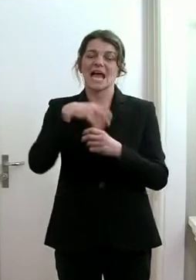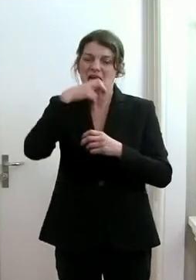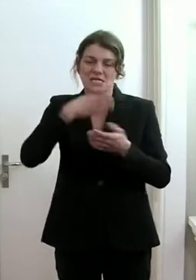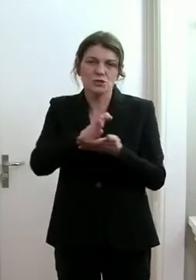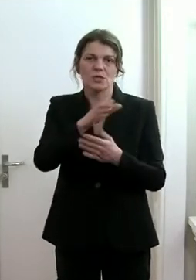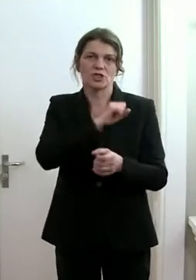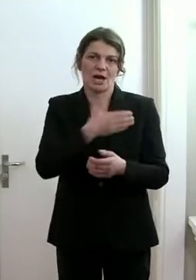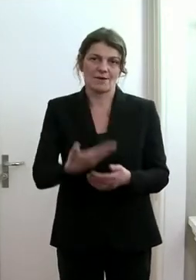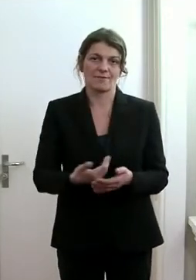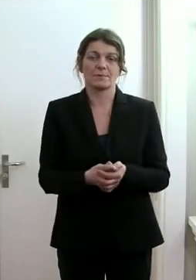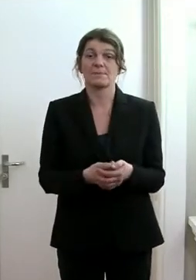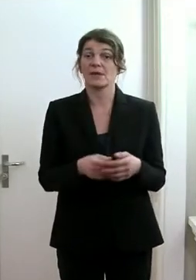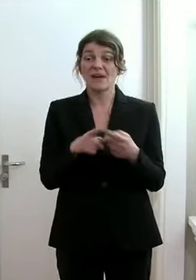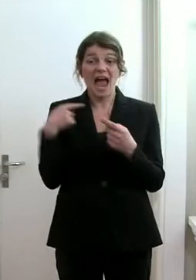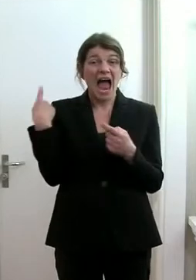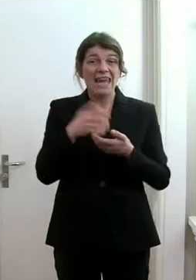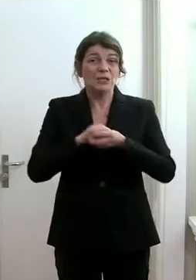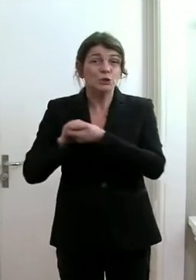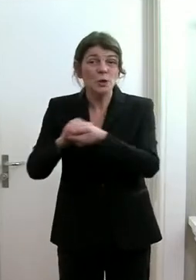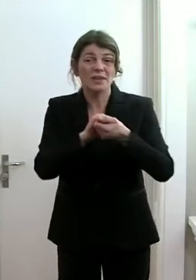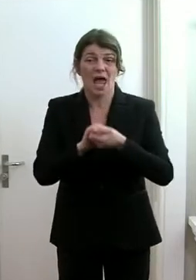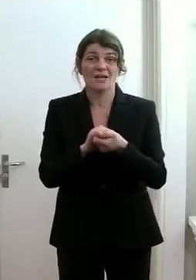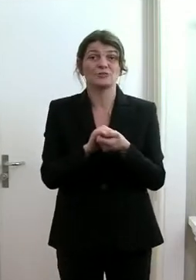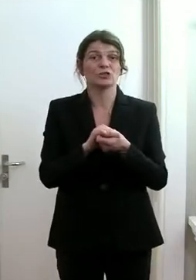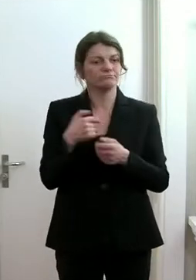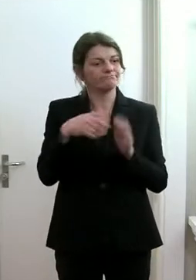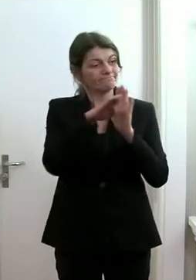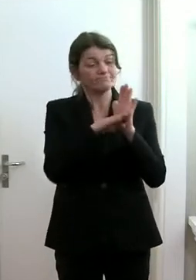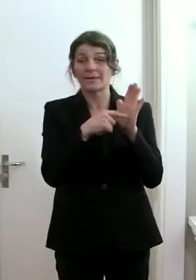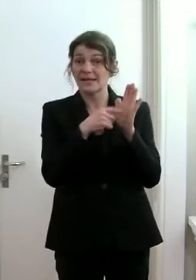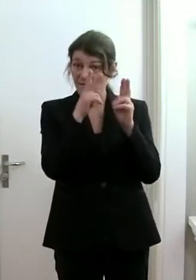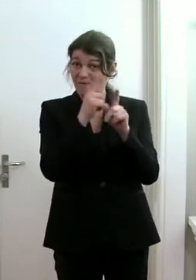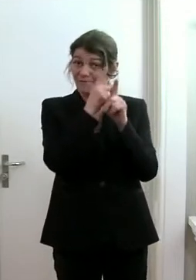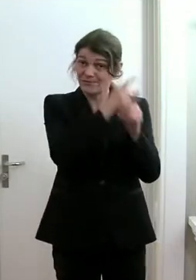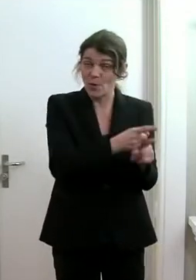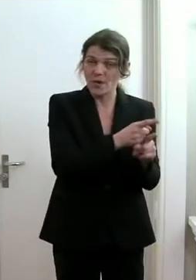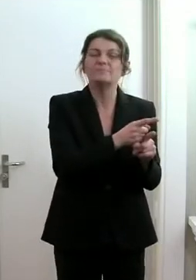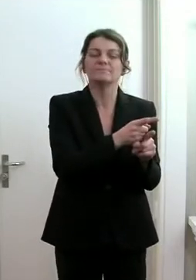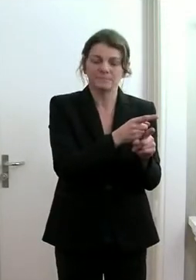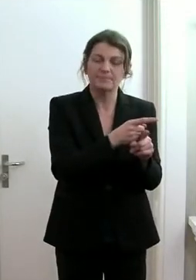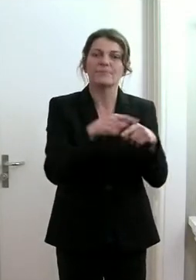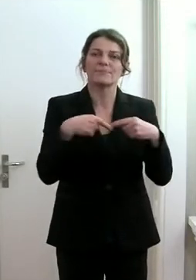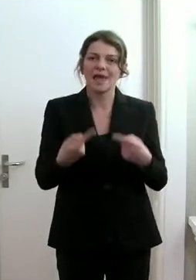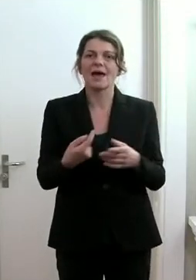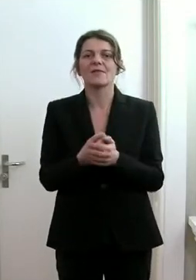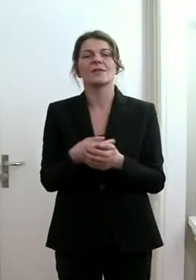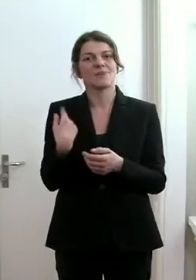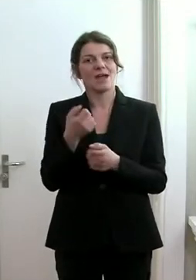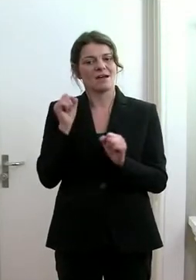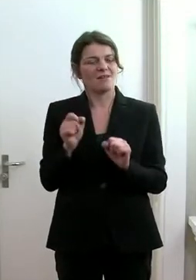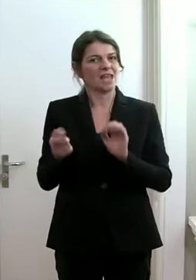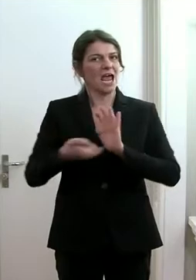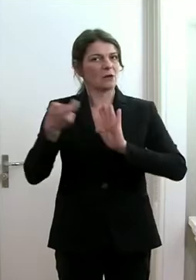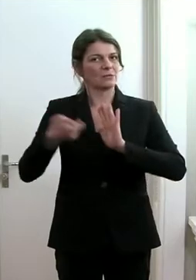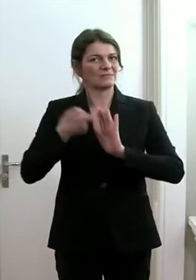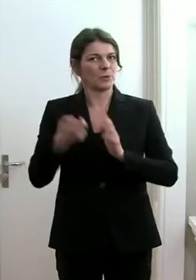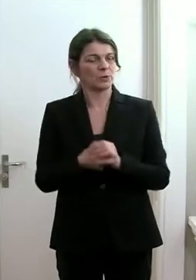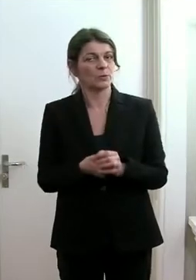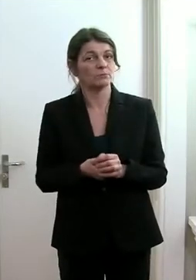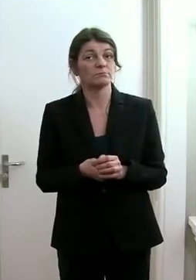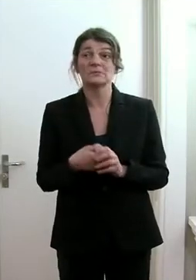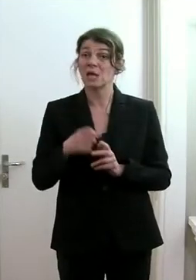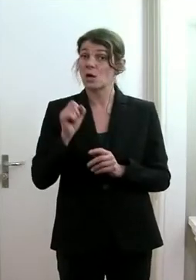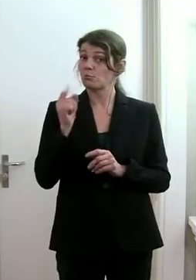wir uns alle solidarisch verhalten und uns an die Vorgaben halten, können wir diese Herausforderung gerade